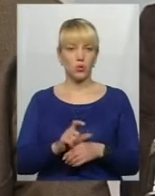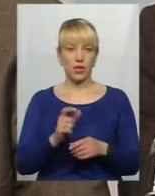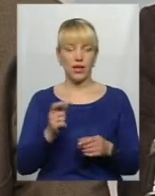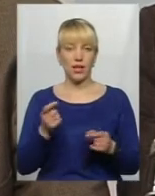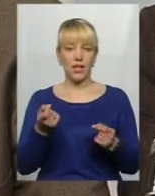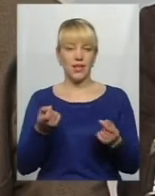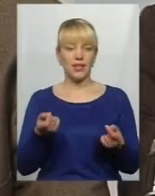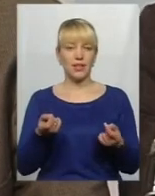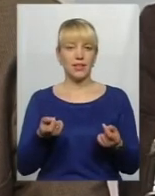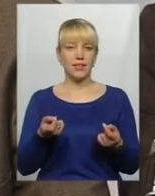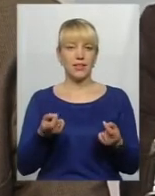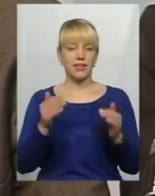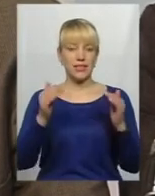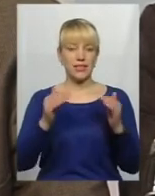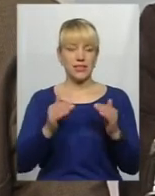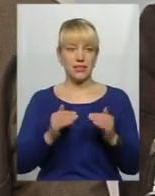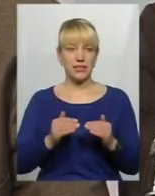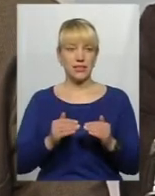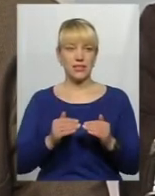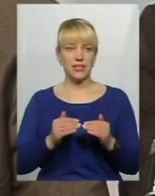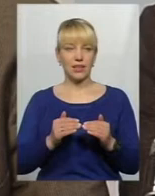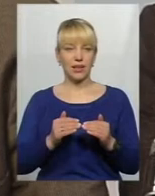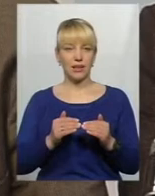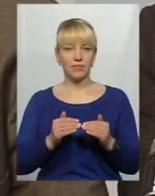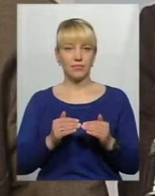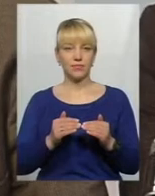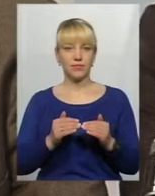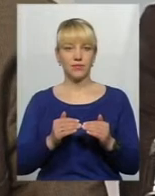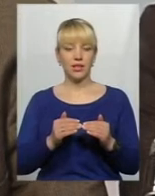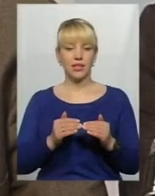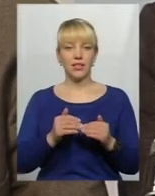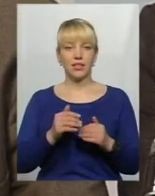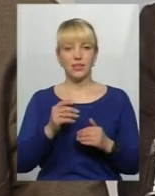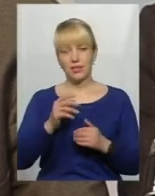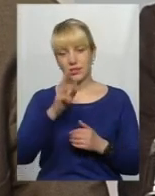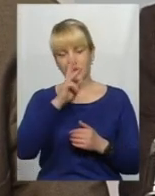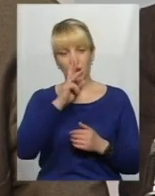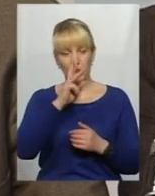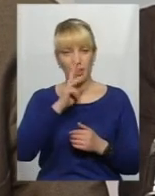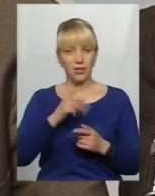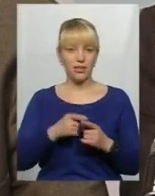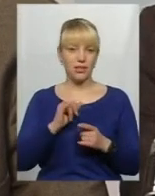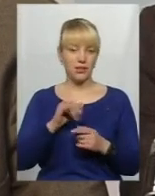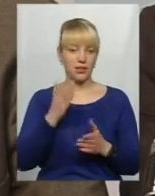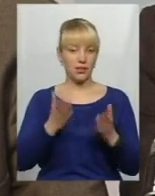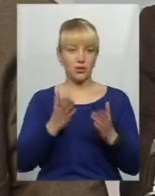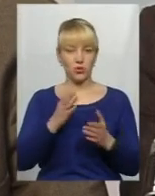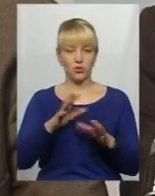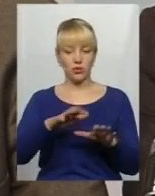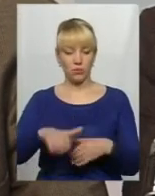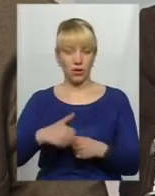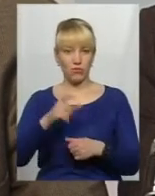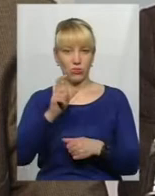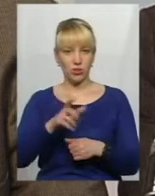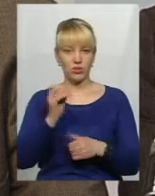неадекватні заробітки. І тому, якщо відібрати у людини